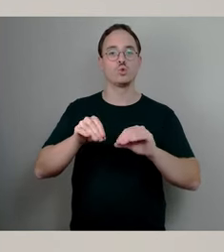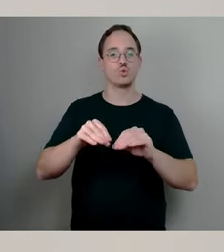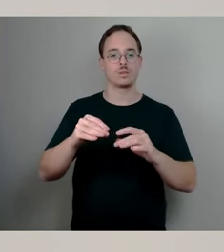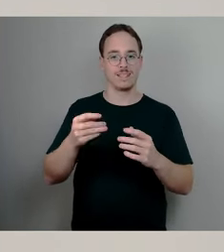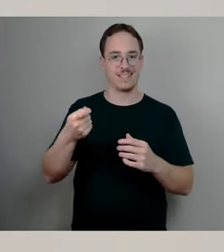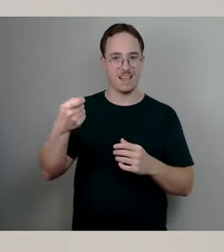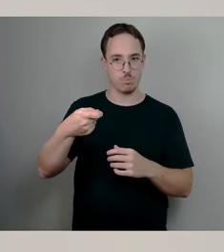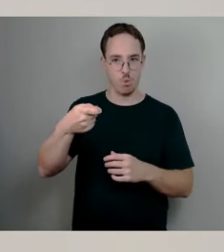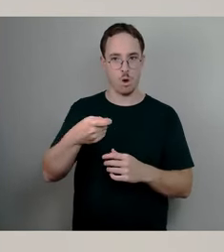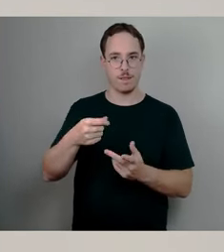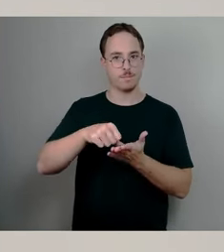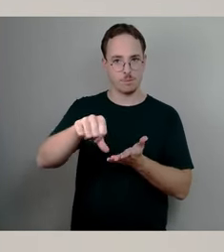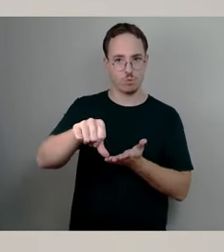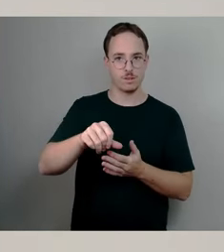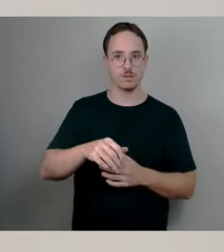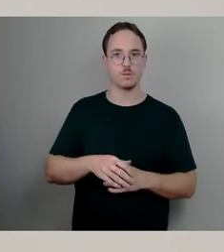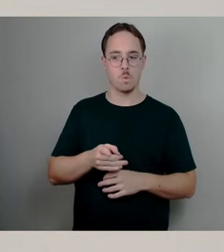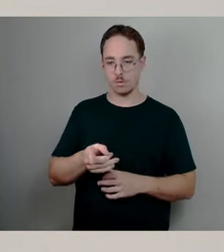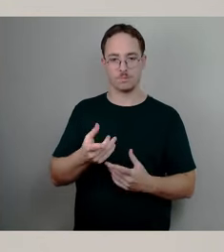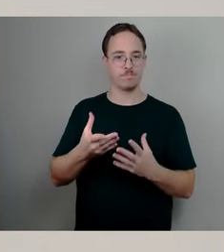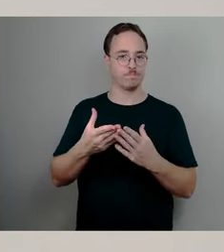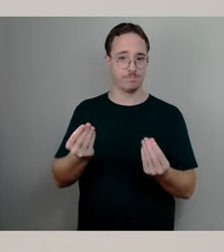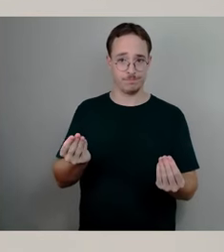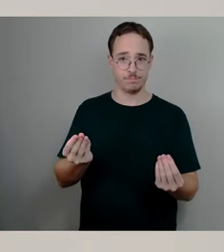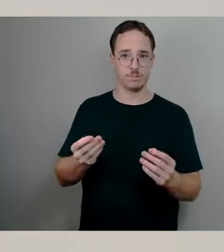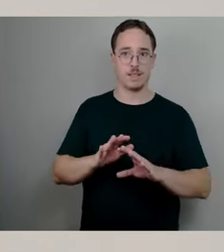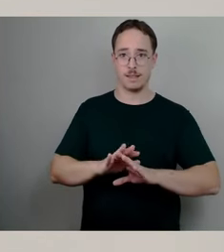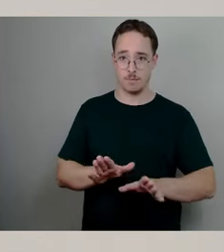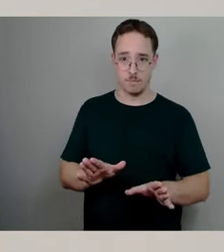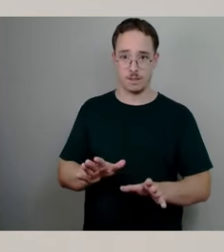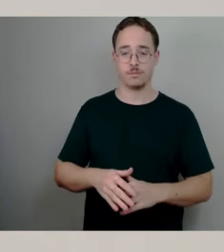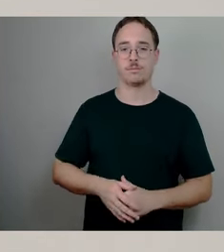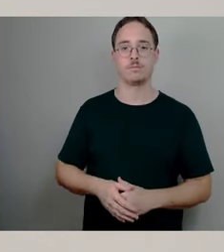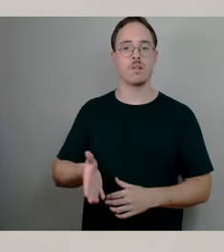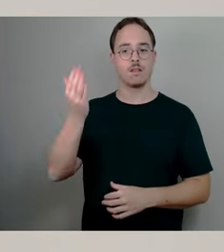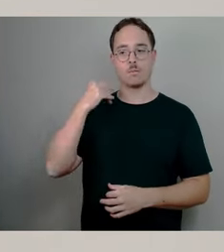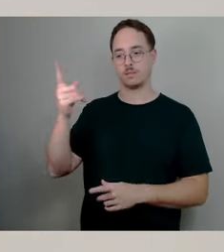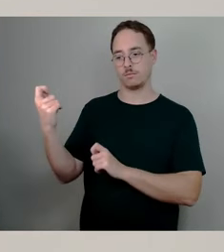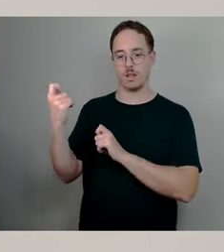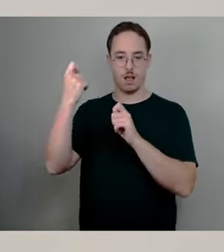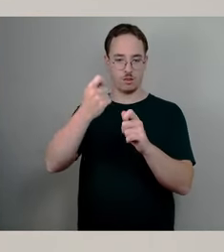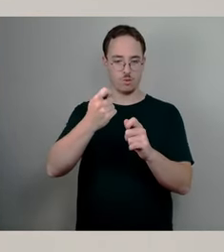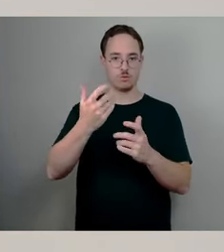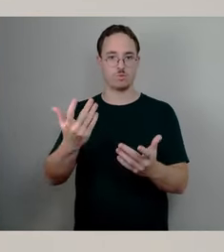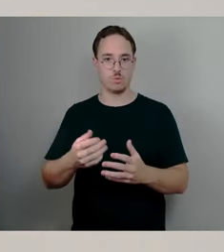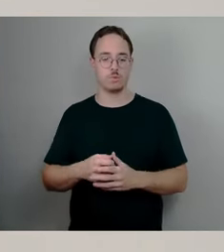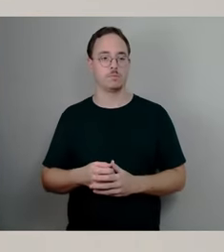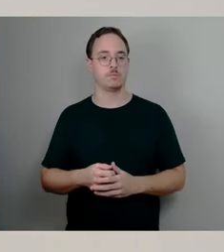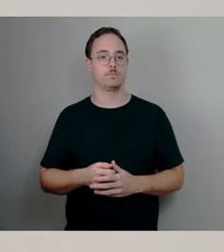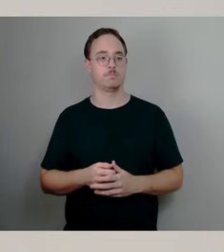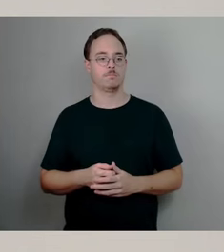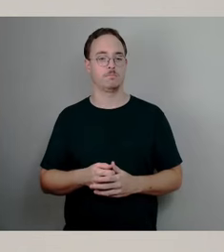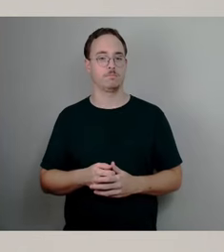damals von Ihnen eingereichte Antrag mit dem schönen Titel Summer auf Außengastronomie sozusagen kann auch seine